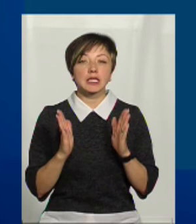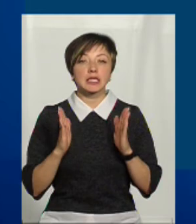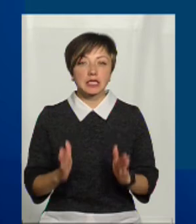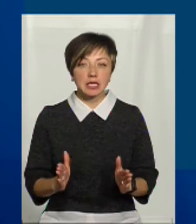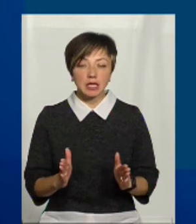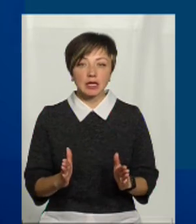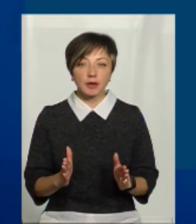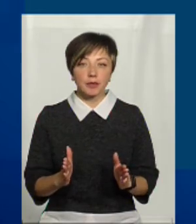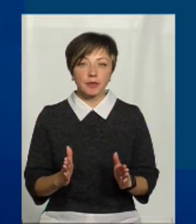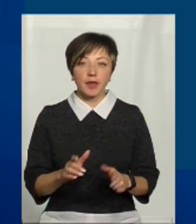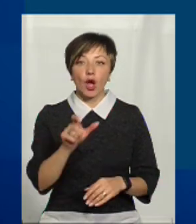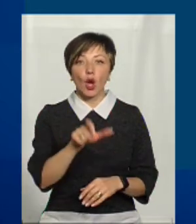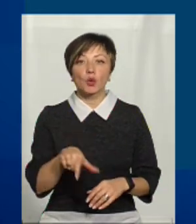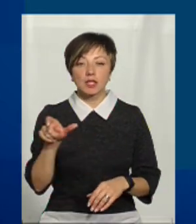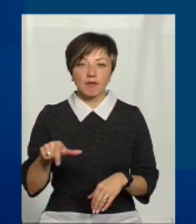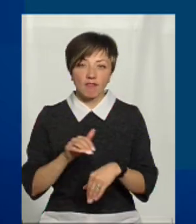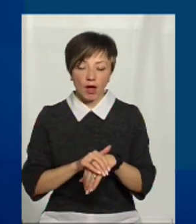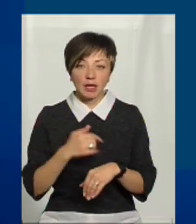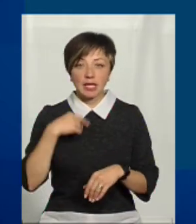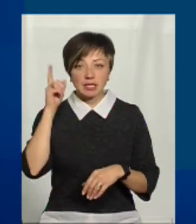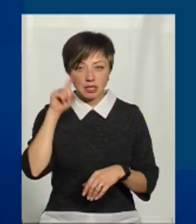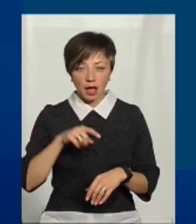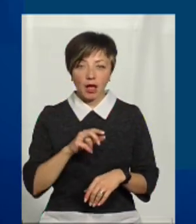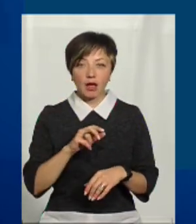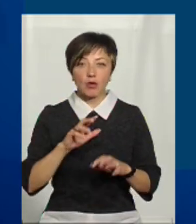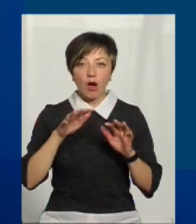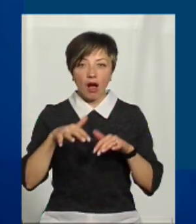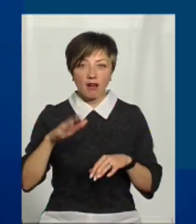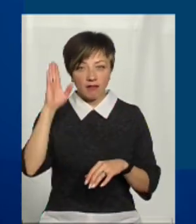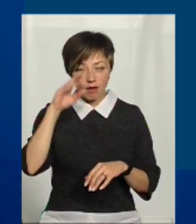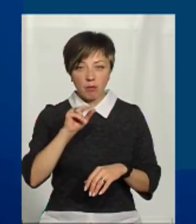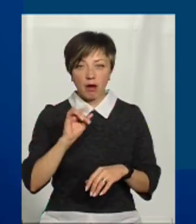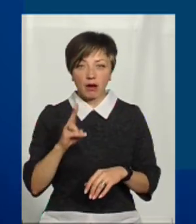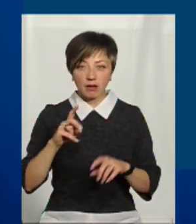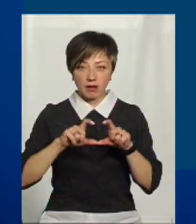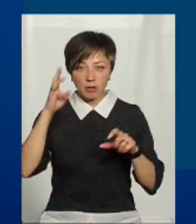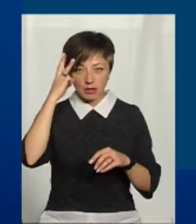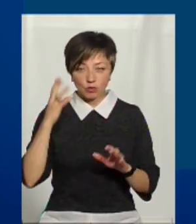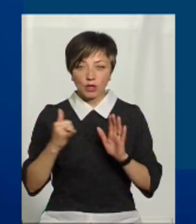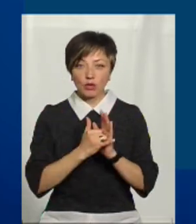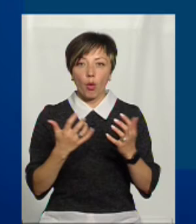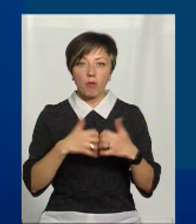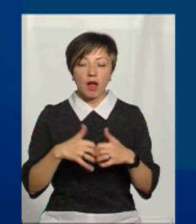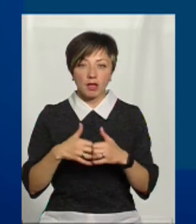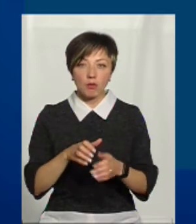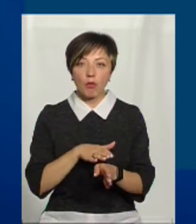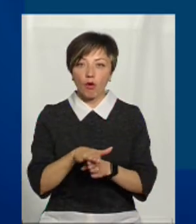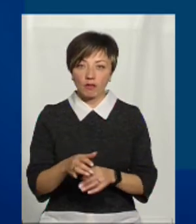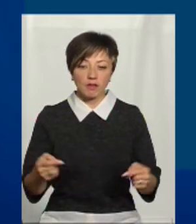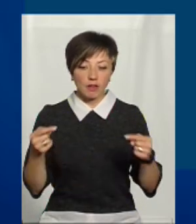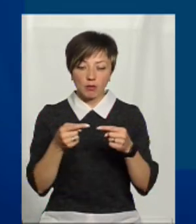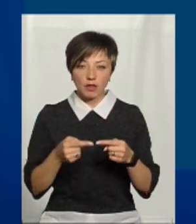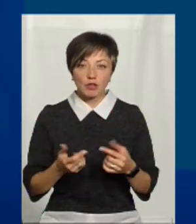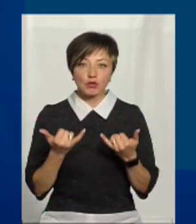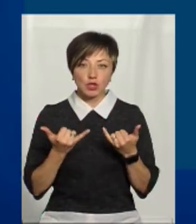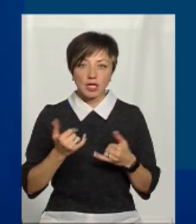завдяки людським факторам. Я знаю, що в аквапарку в Хмельницькому встановлено обладнання, яке повністю відповідає